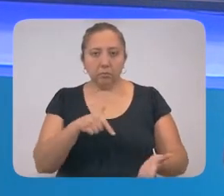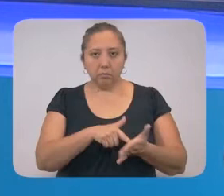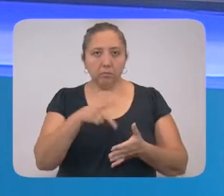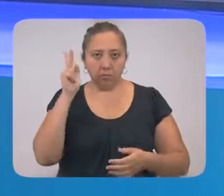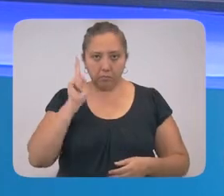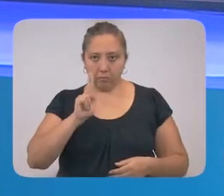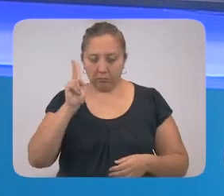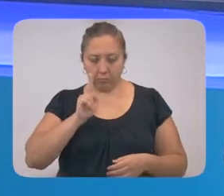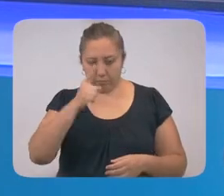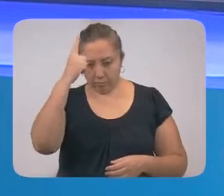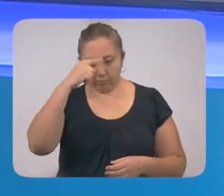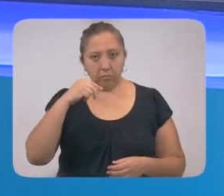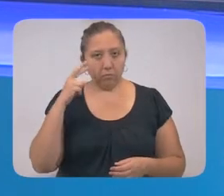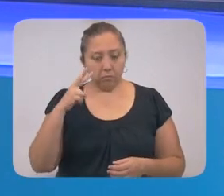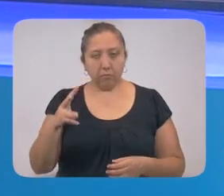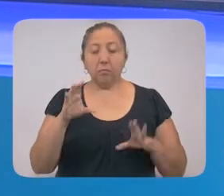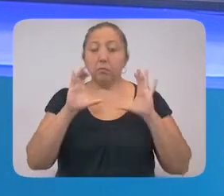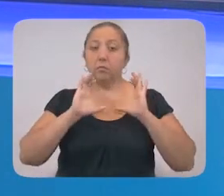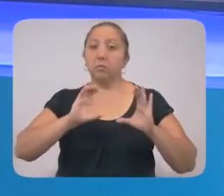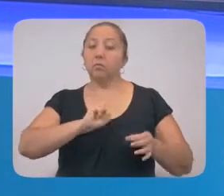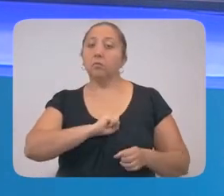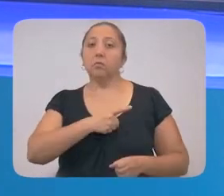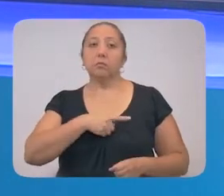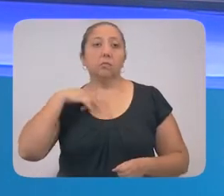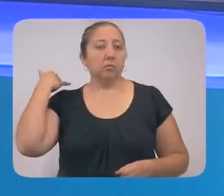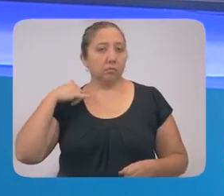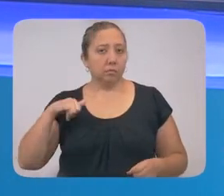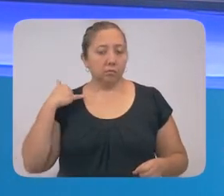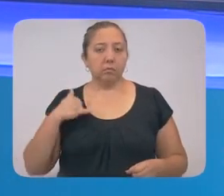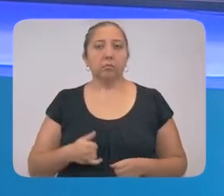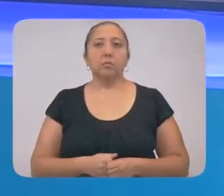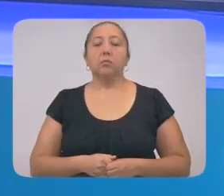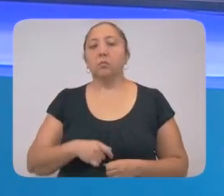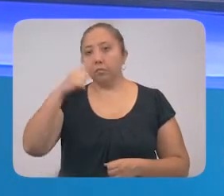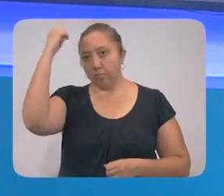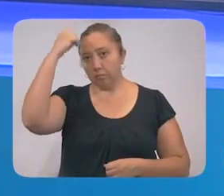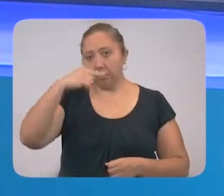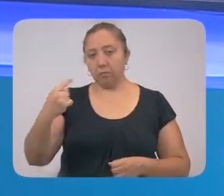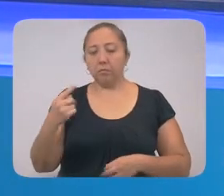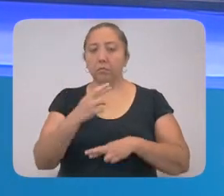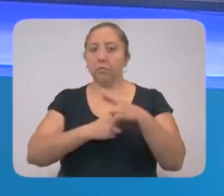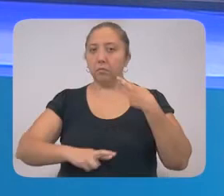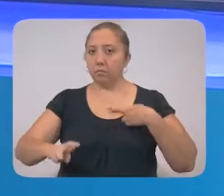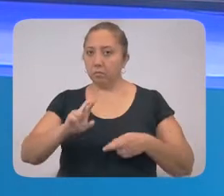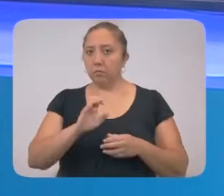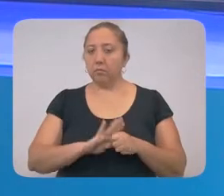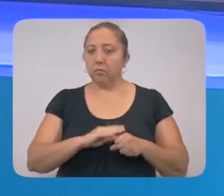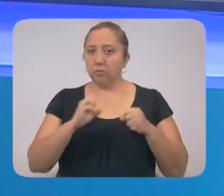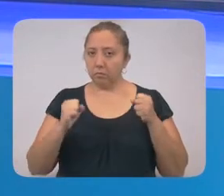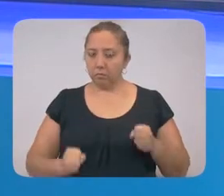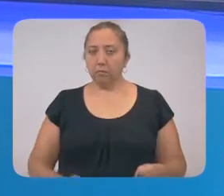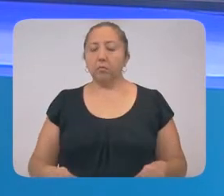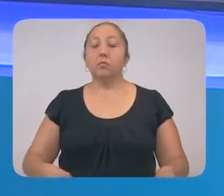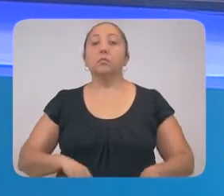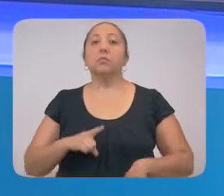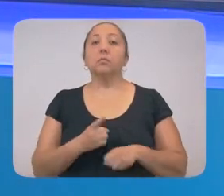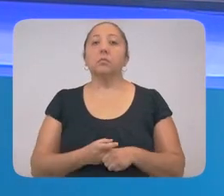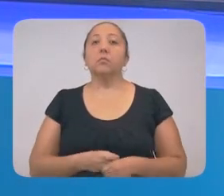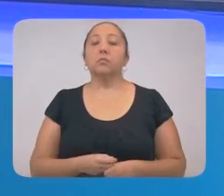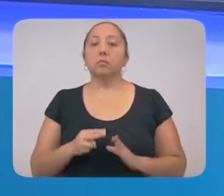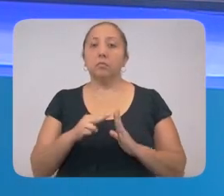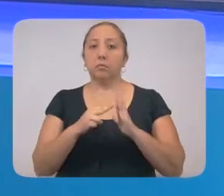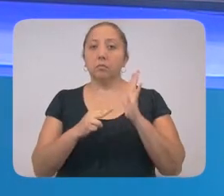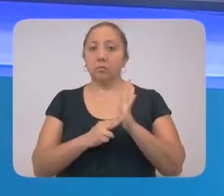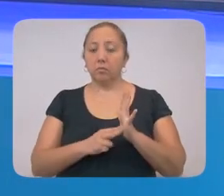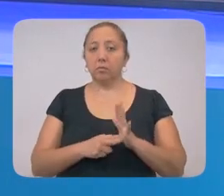% lemako kutukulta jantio ble kohanilo, ue yukatane, sok manzik, takio kol 20% le gelo, le kun yaptal, le shakalop